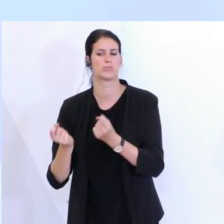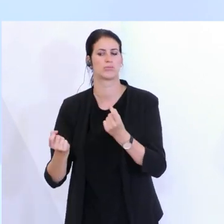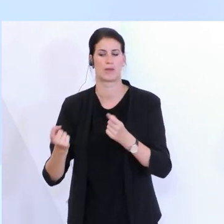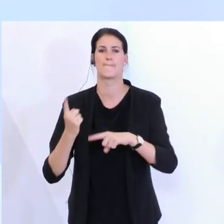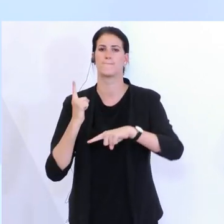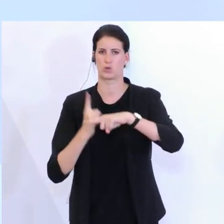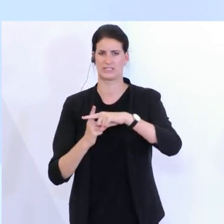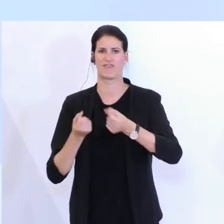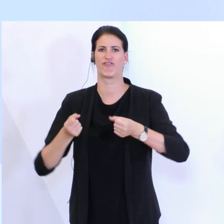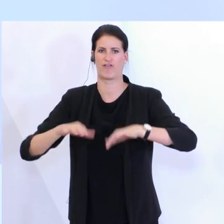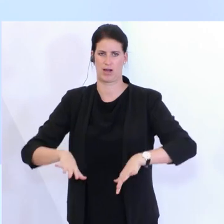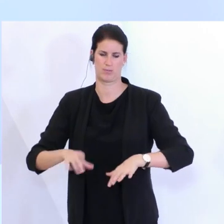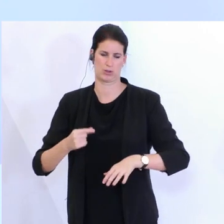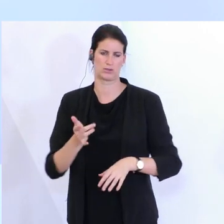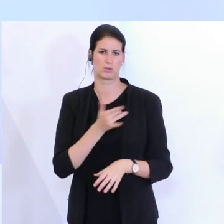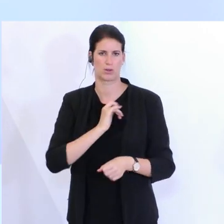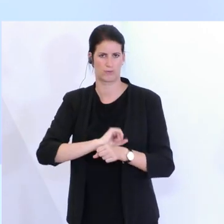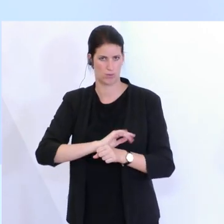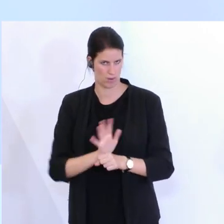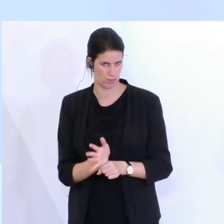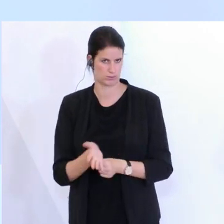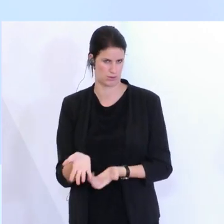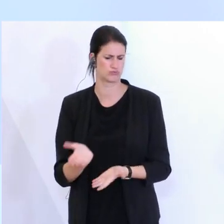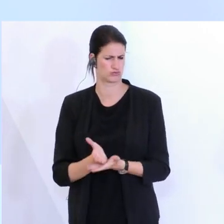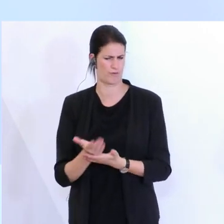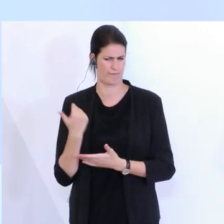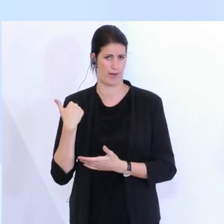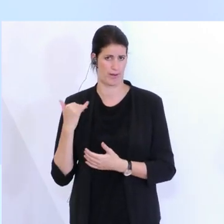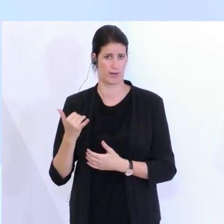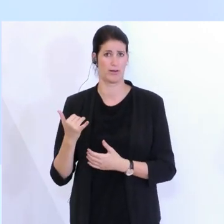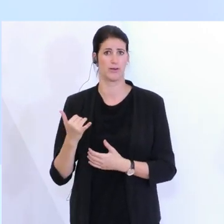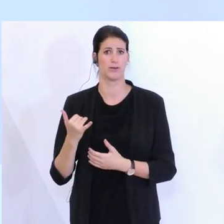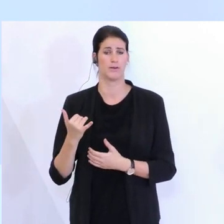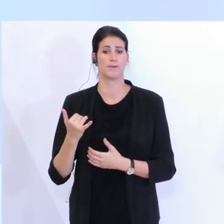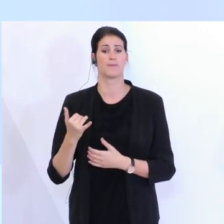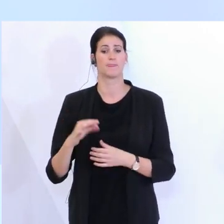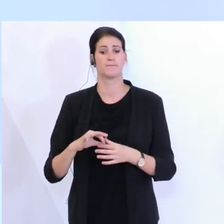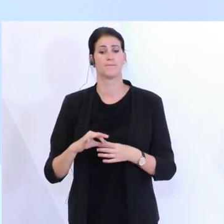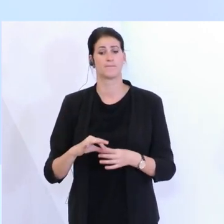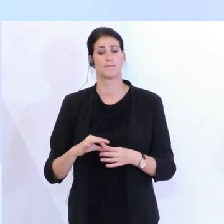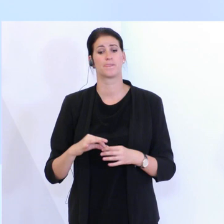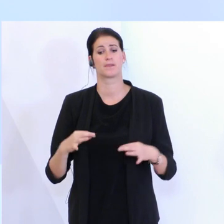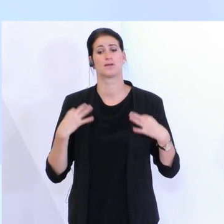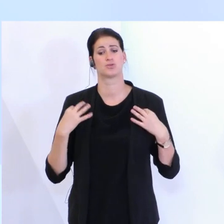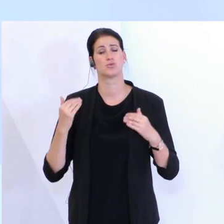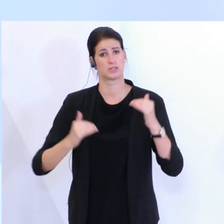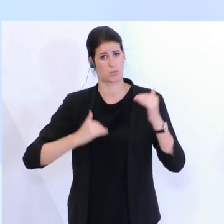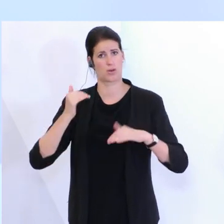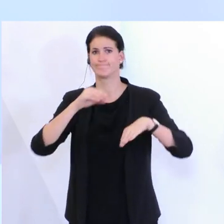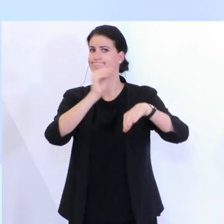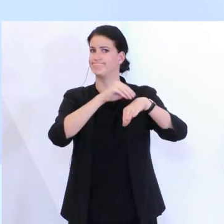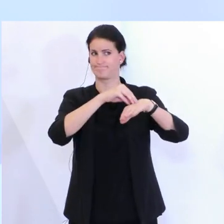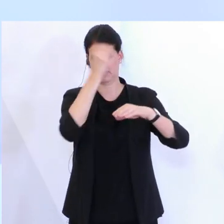Fälle gegeben. Die entsprechenden Gesundheitsbehörden sind dann informiert worden